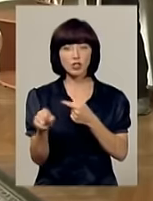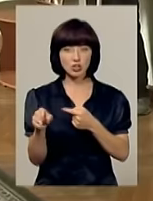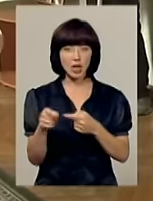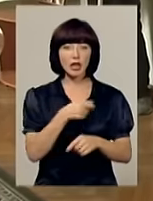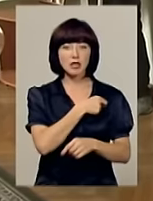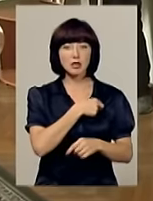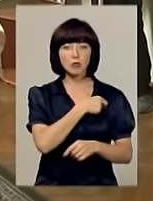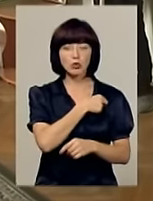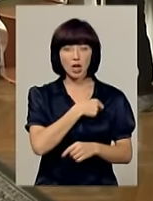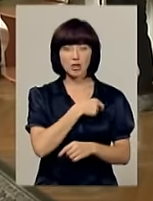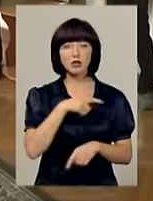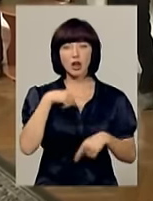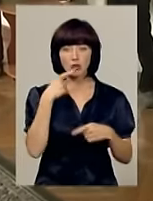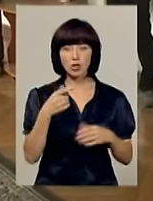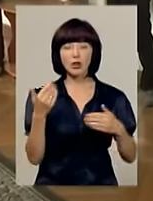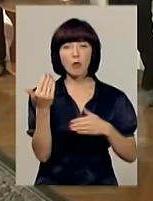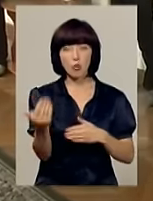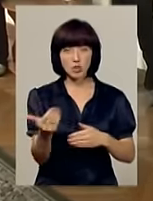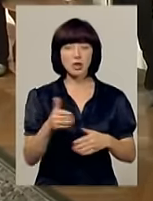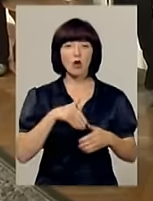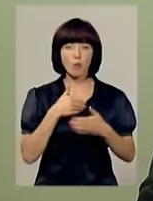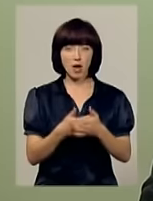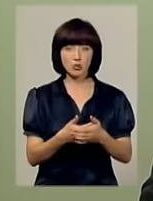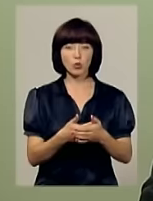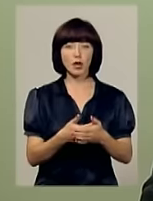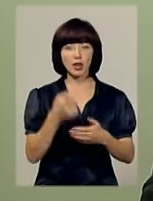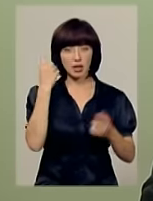Депутати стверджують, вони на боці громадської ініціативи.